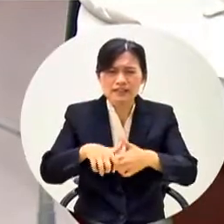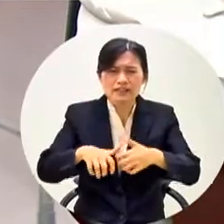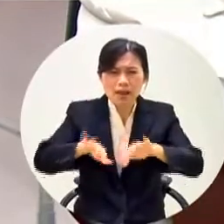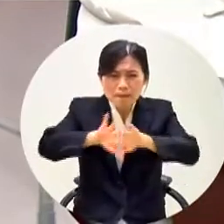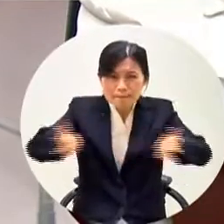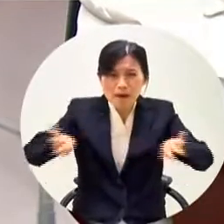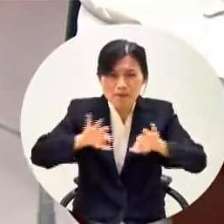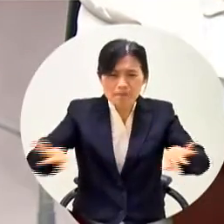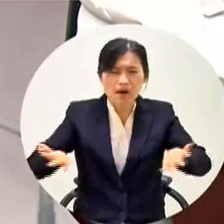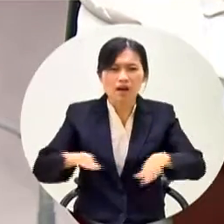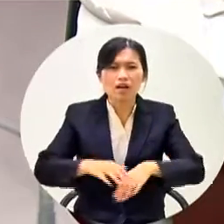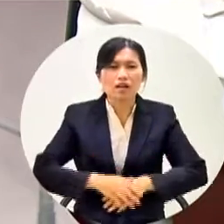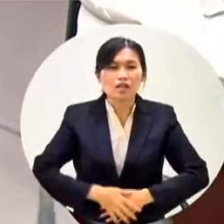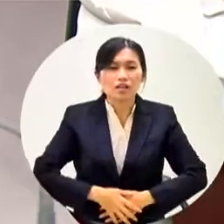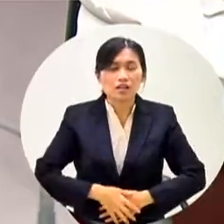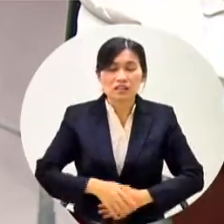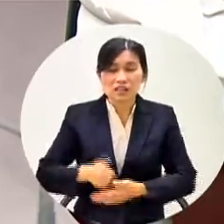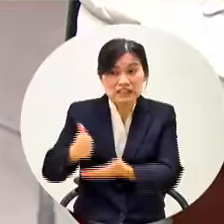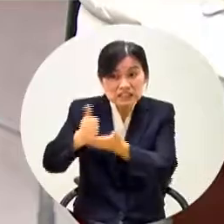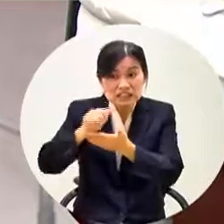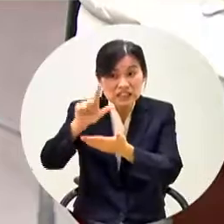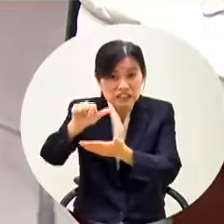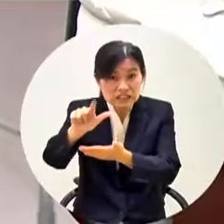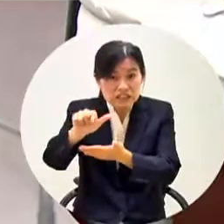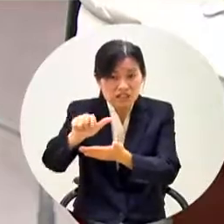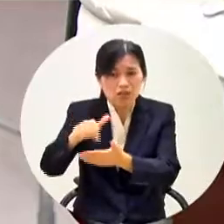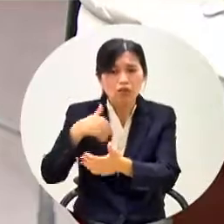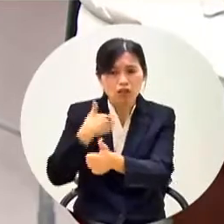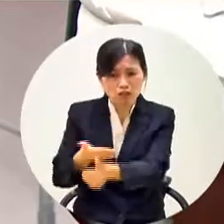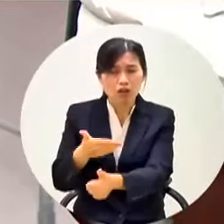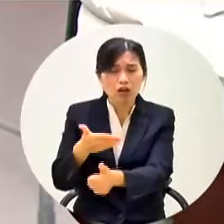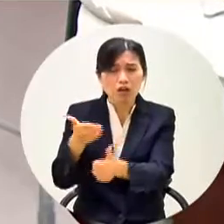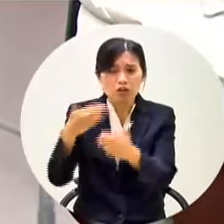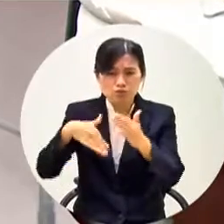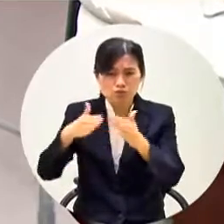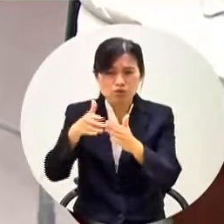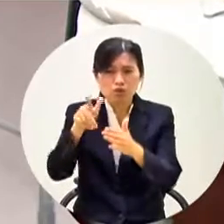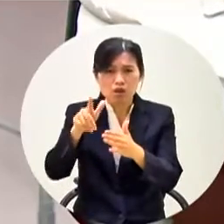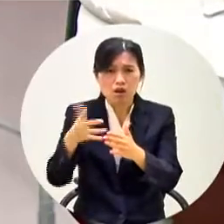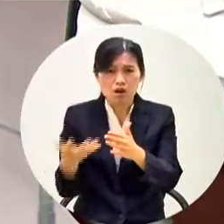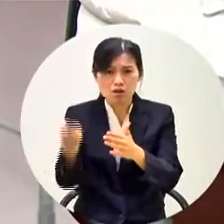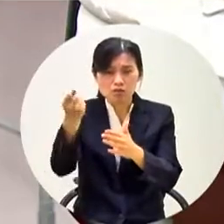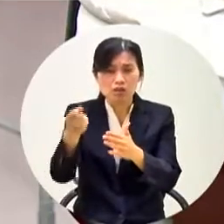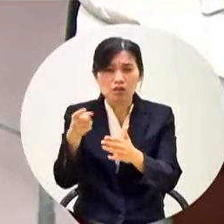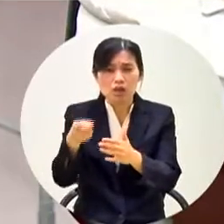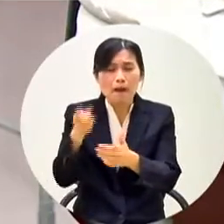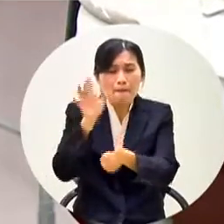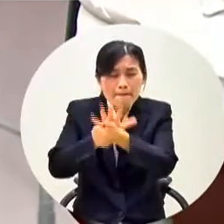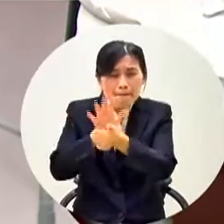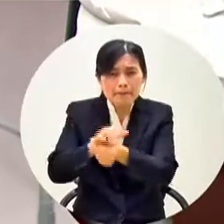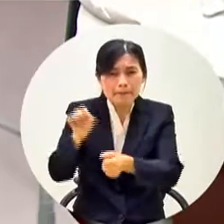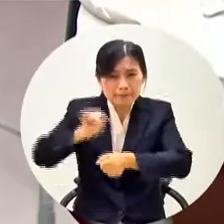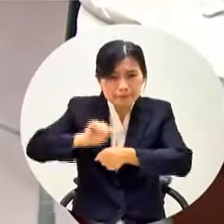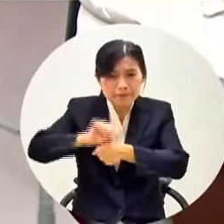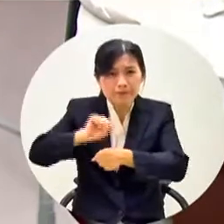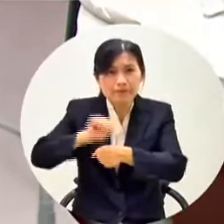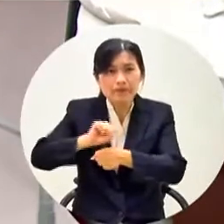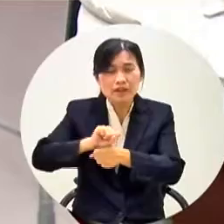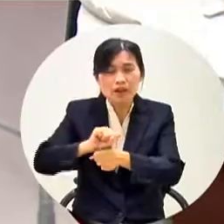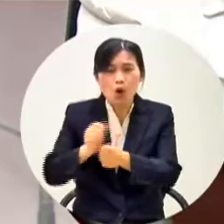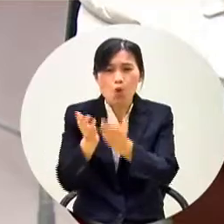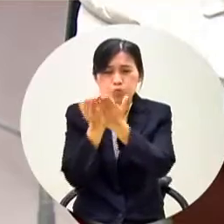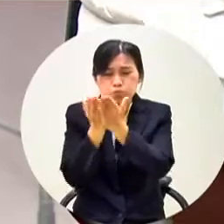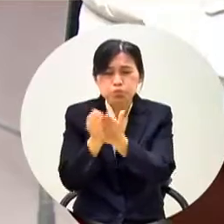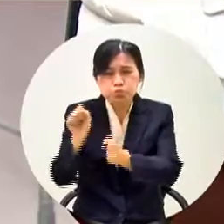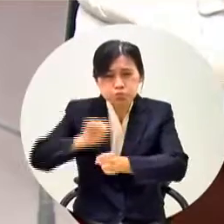這樣的林聘老師就下放給各校你增加他的班級次本習喔